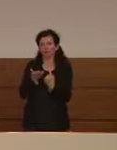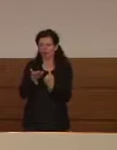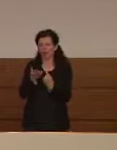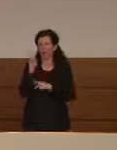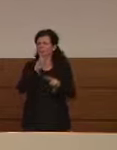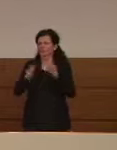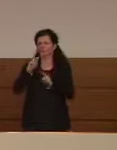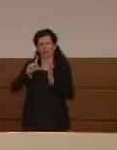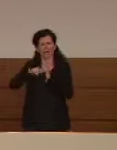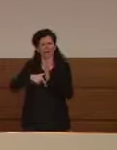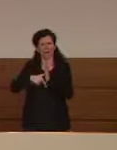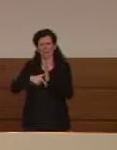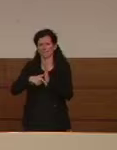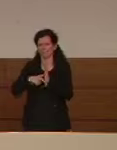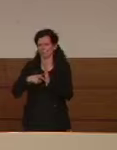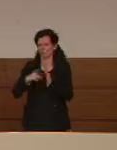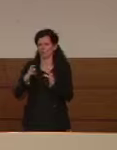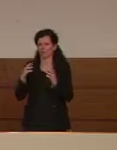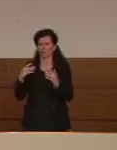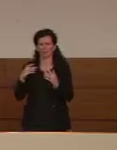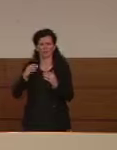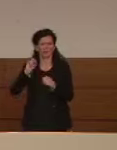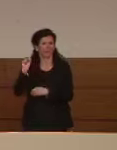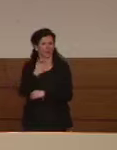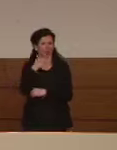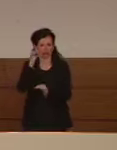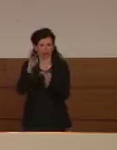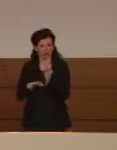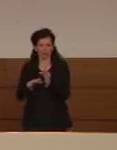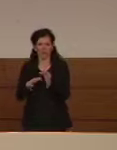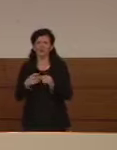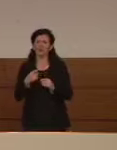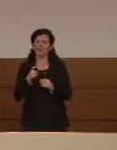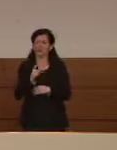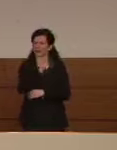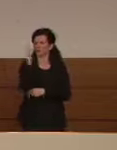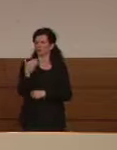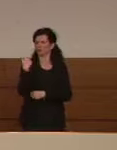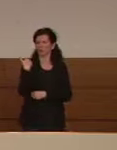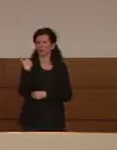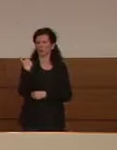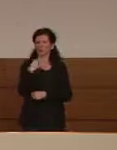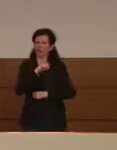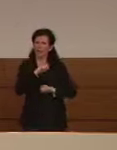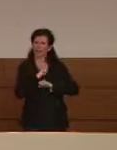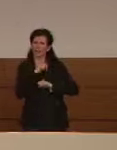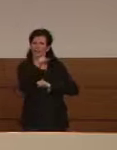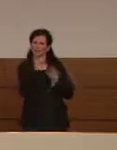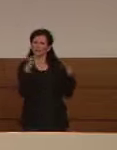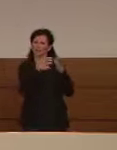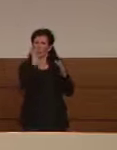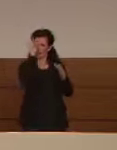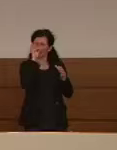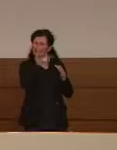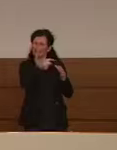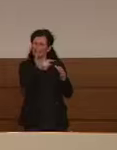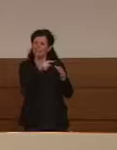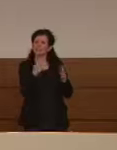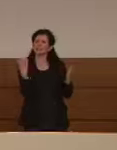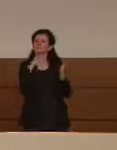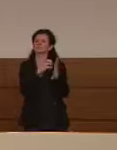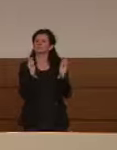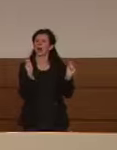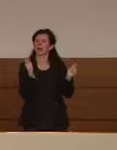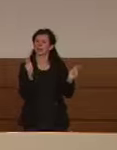l'altro giorno Credo Science o Nature Credo Science ha riportato in un articolo